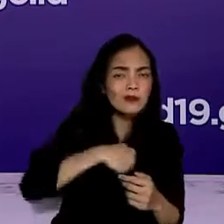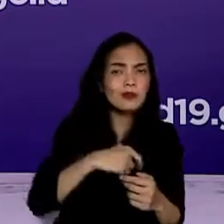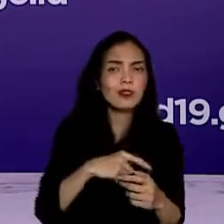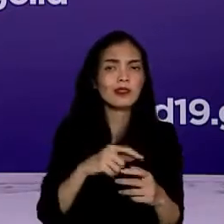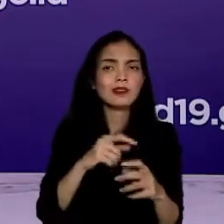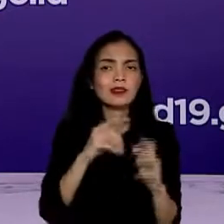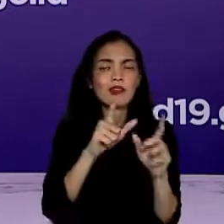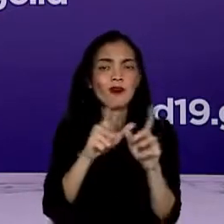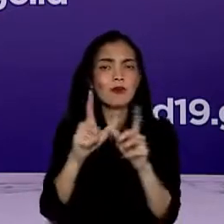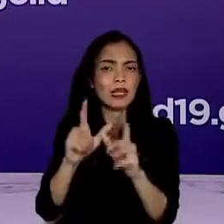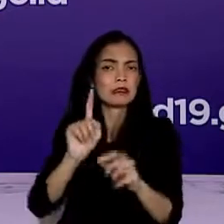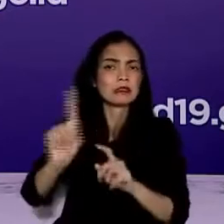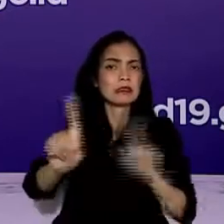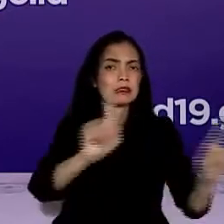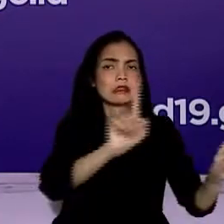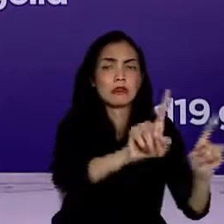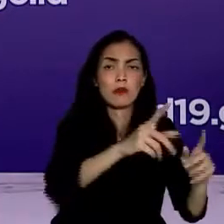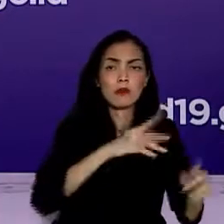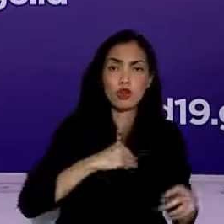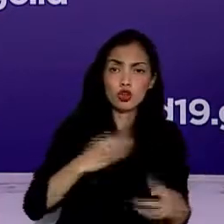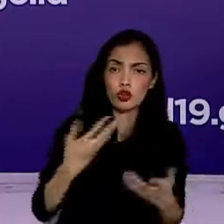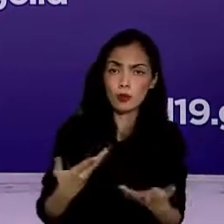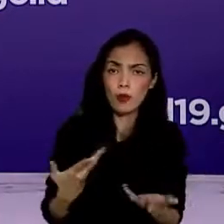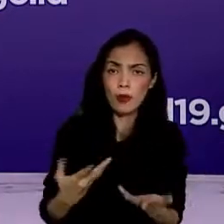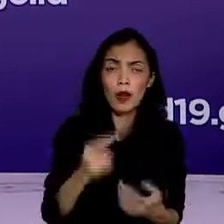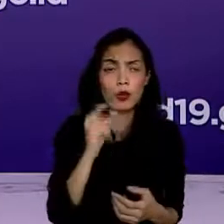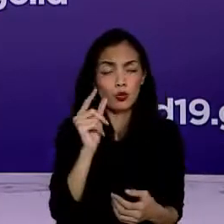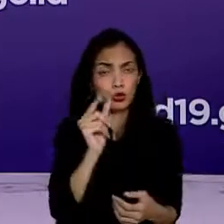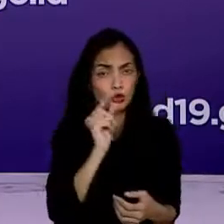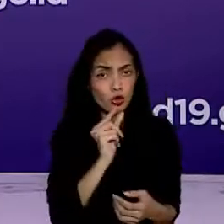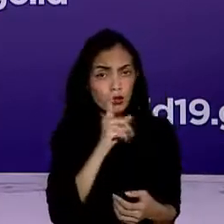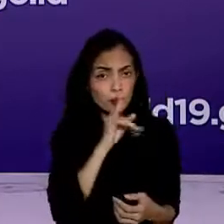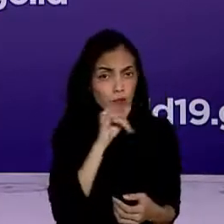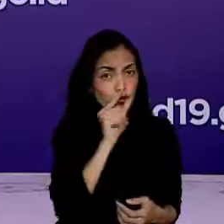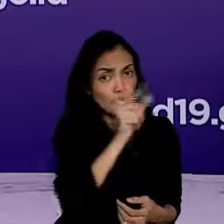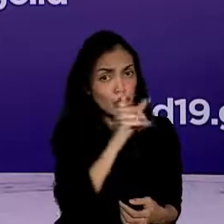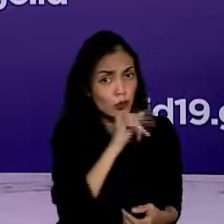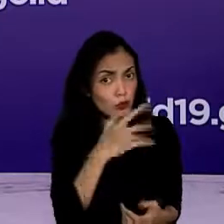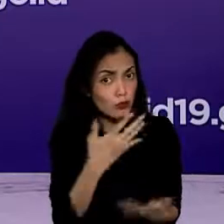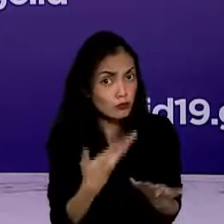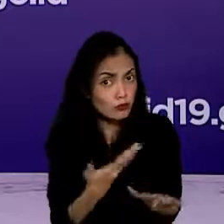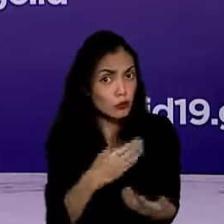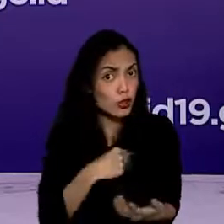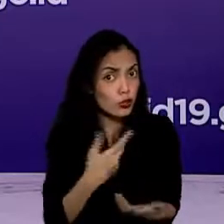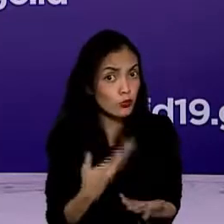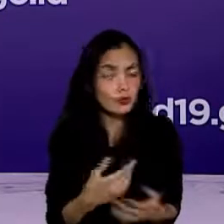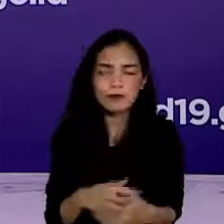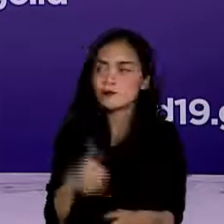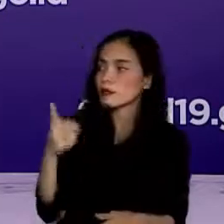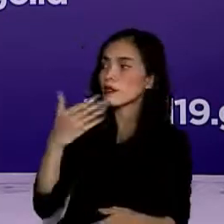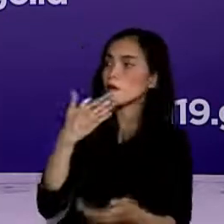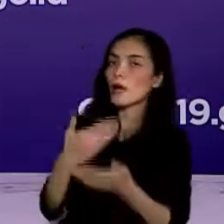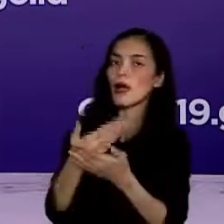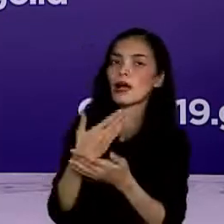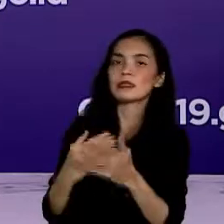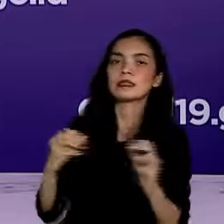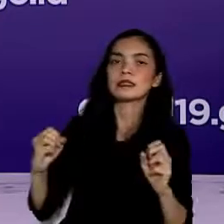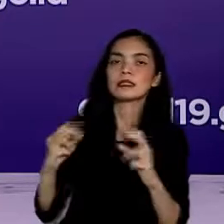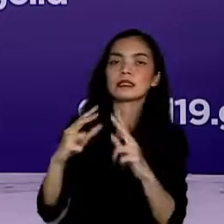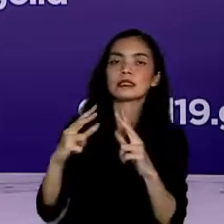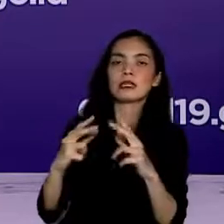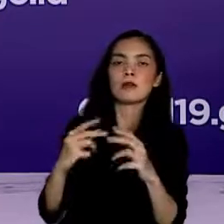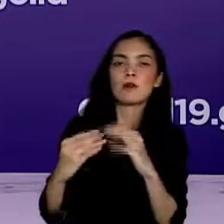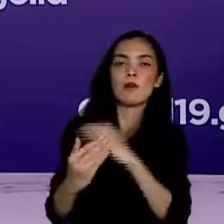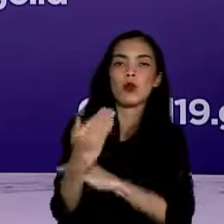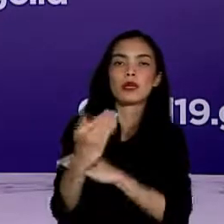-19 mereka. Bagaimana tanggapan proviku terhadap usulan ini? Terima kasih. Baik, terima kasih pada Sydney Morning